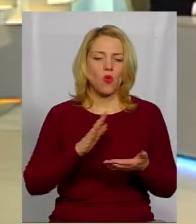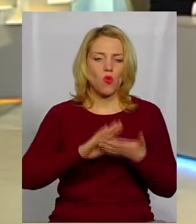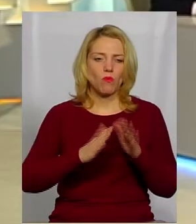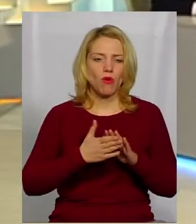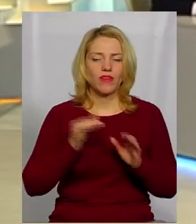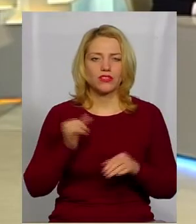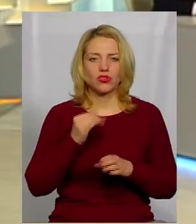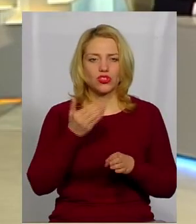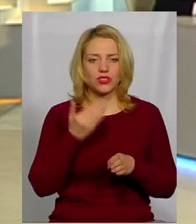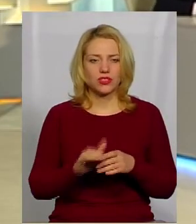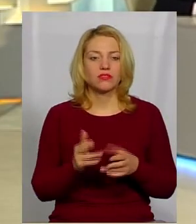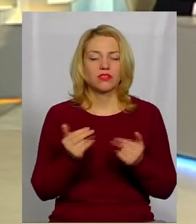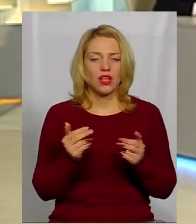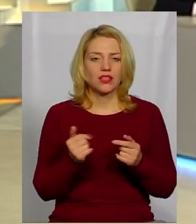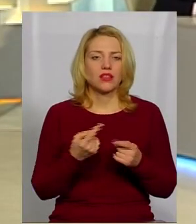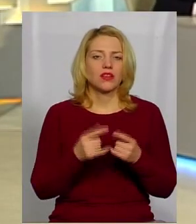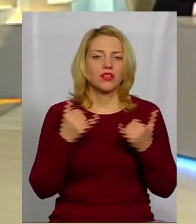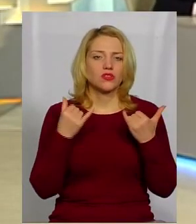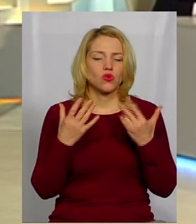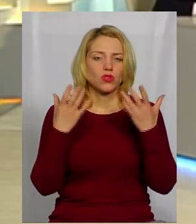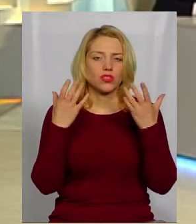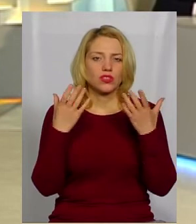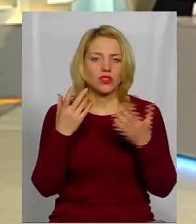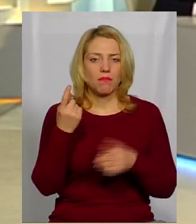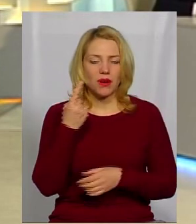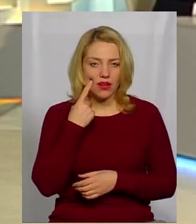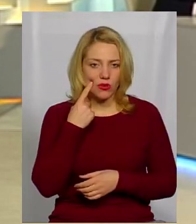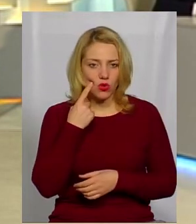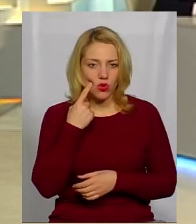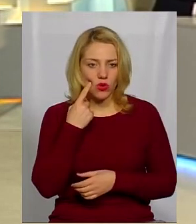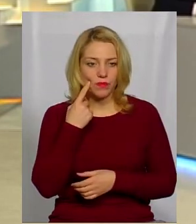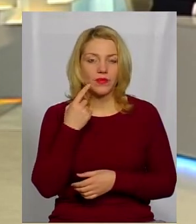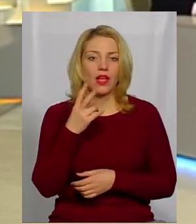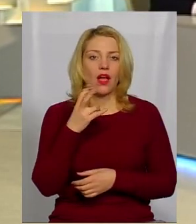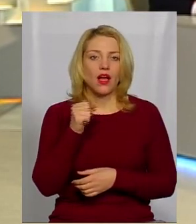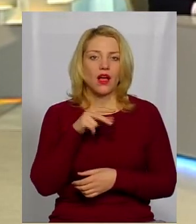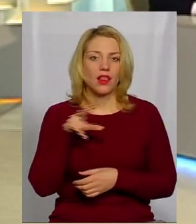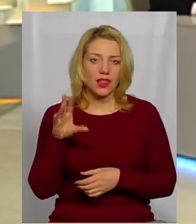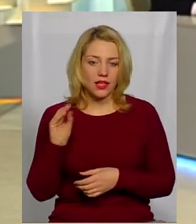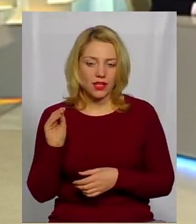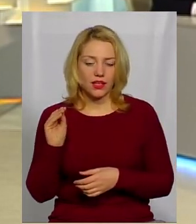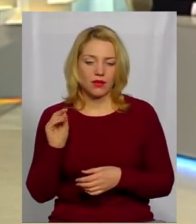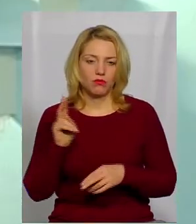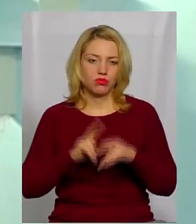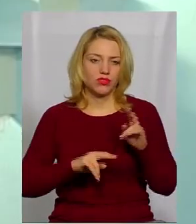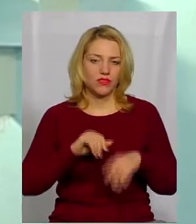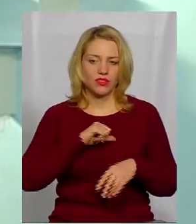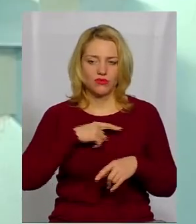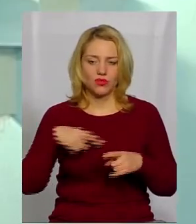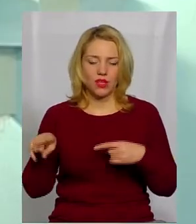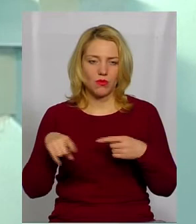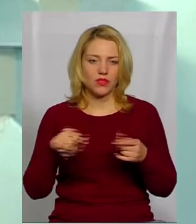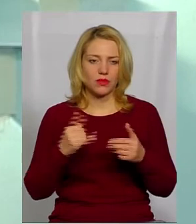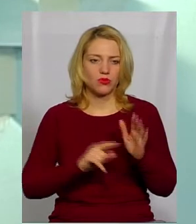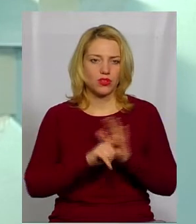не втратити те, що залишилося. Так, бо на сьогодні дуже прикро, але будівництво йде самовільне і зараз порушені